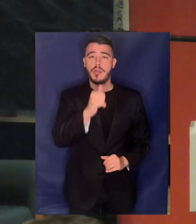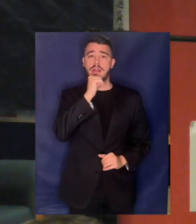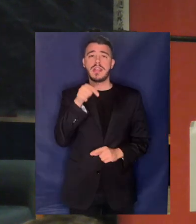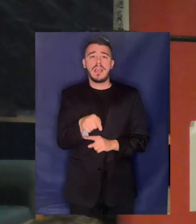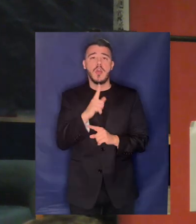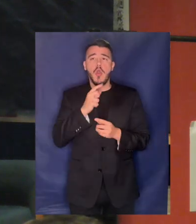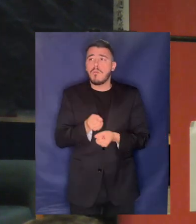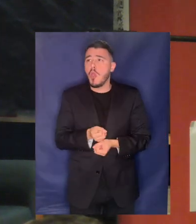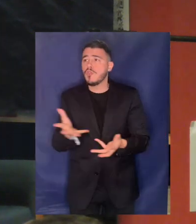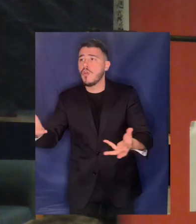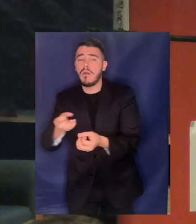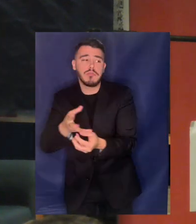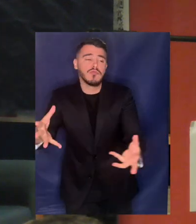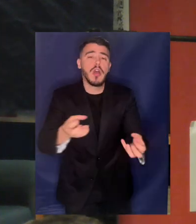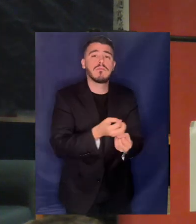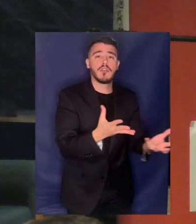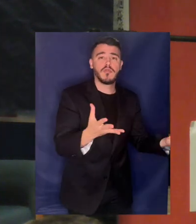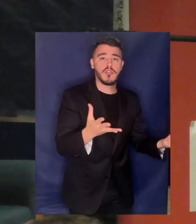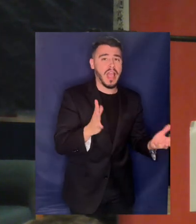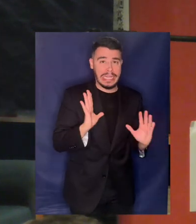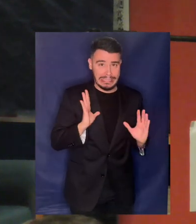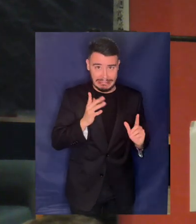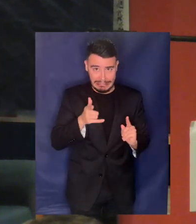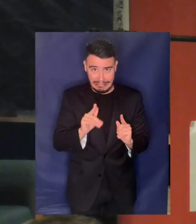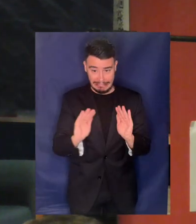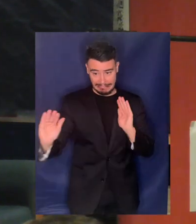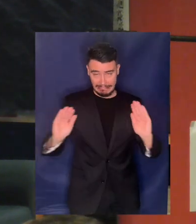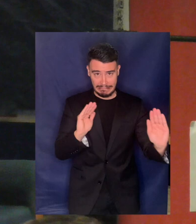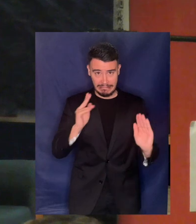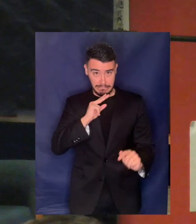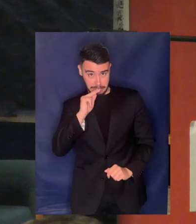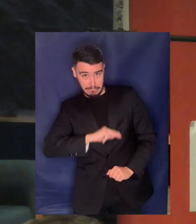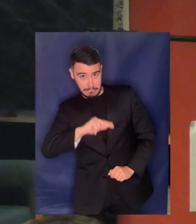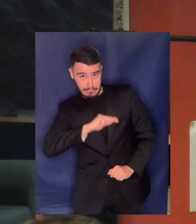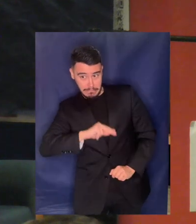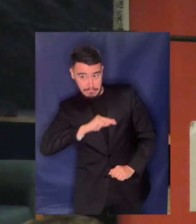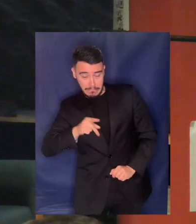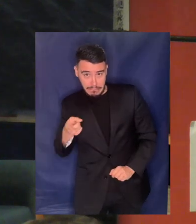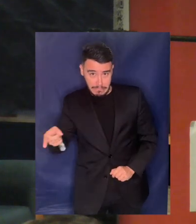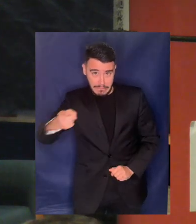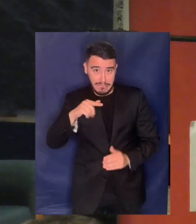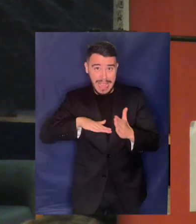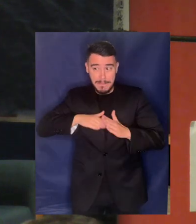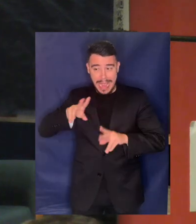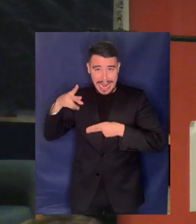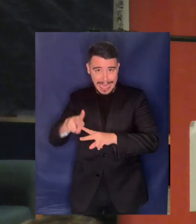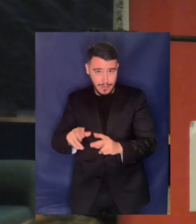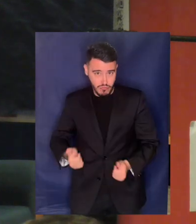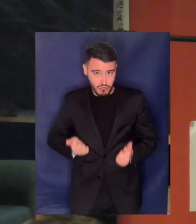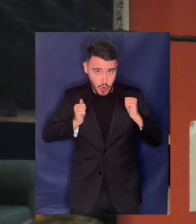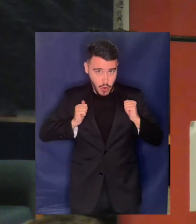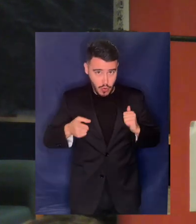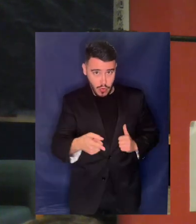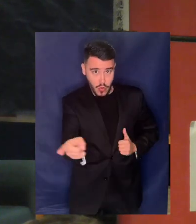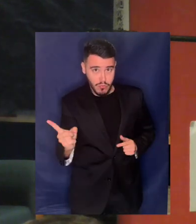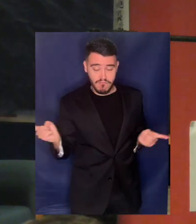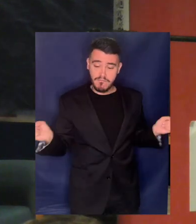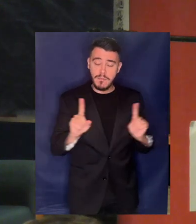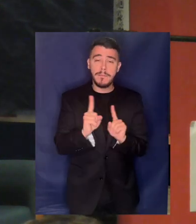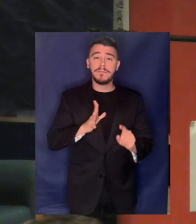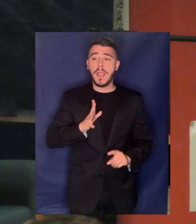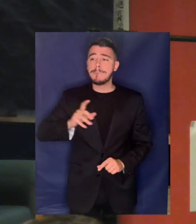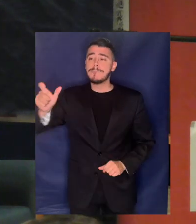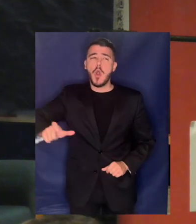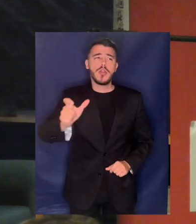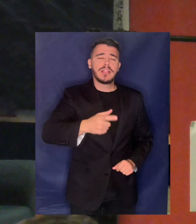αυτό το χαρακτήρα όχι για να διασφαλίσουν τα δικά τους κεκτημένα, αλλά κυρίως για να διασφαλίσουν ότι όλοι οι πολίτες, είτε είναι καταναλωτές,